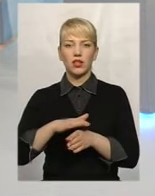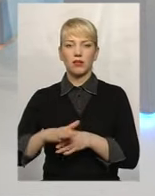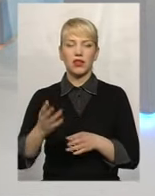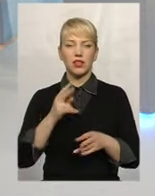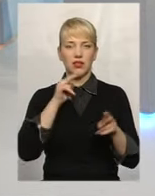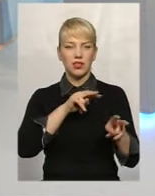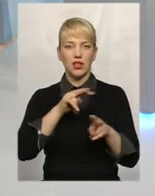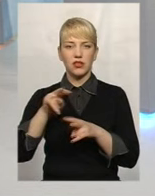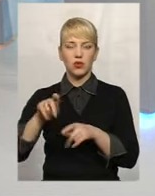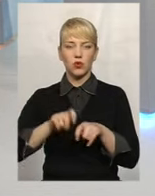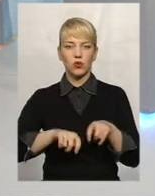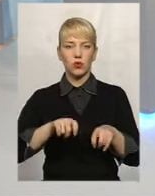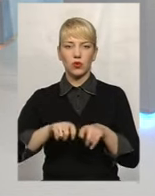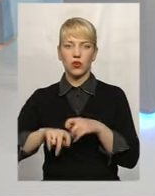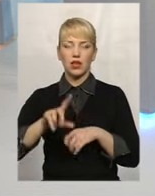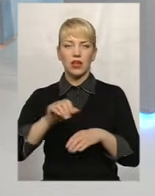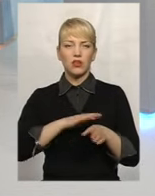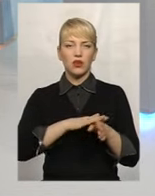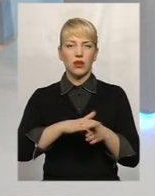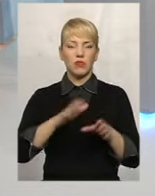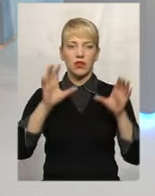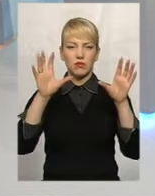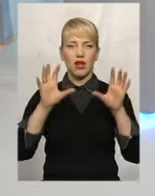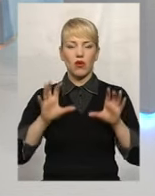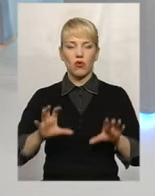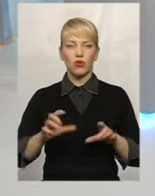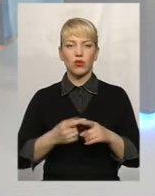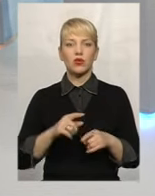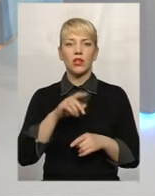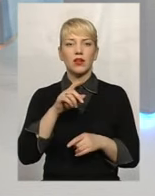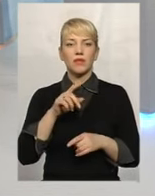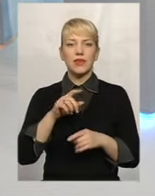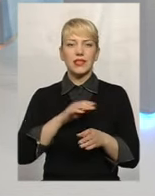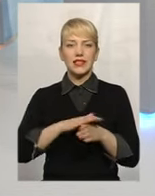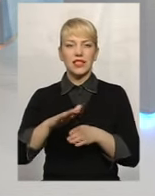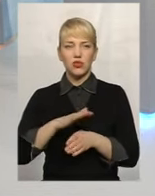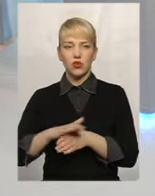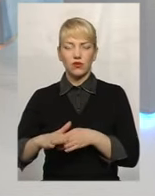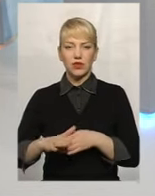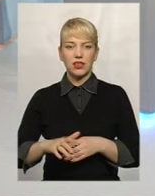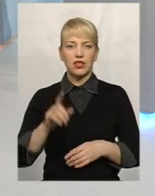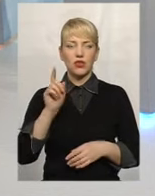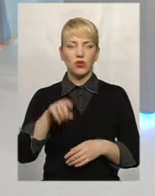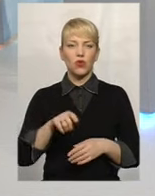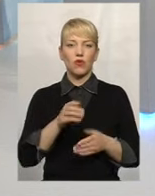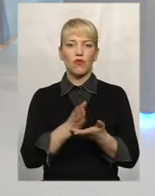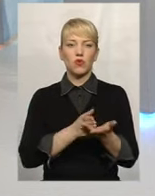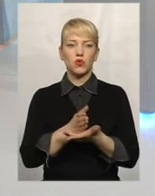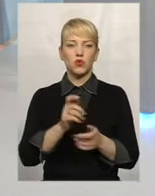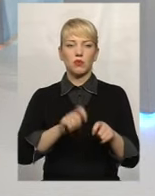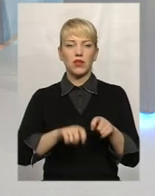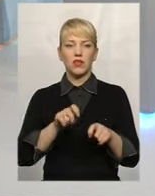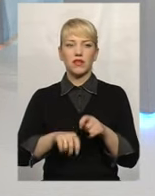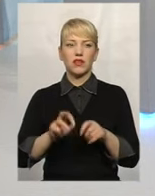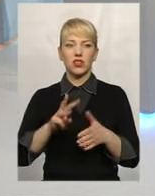за дотриманням трудового законодавства здійснювати безпосередньо ту функцію перевірки і накладення